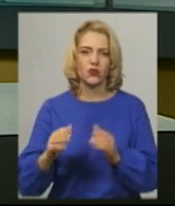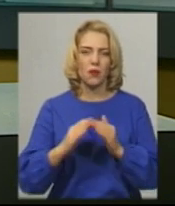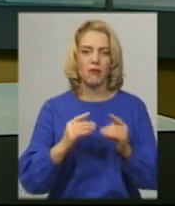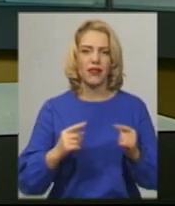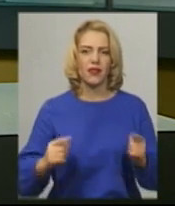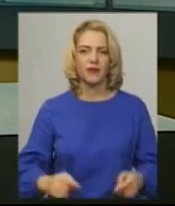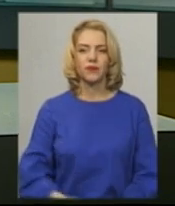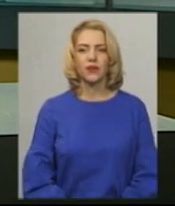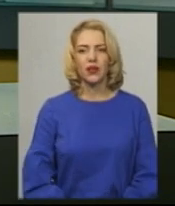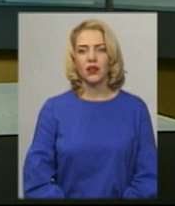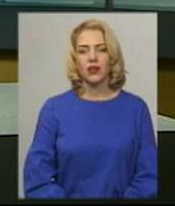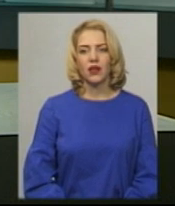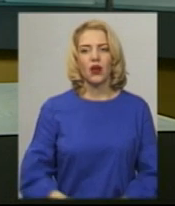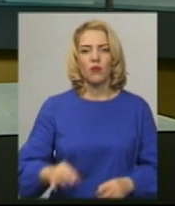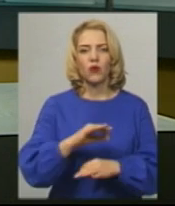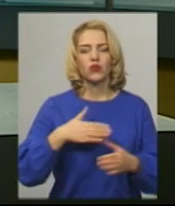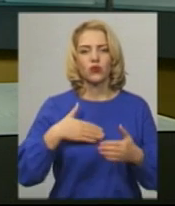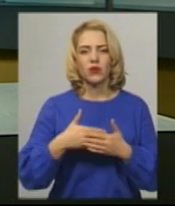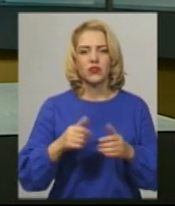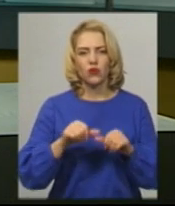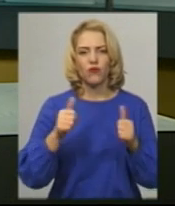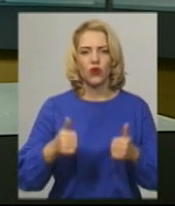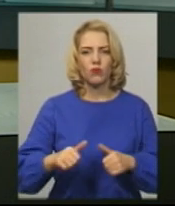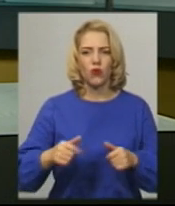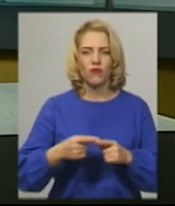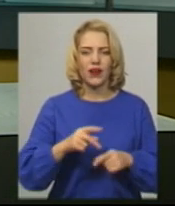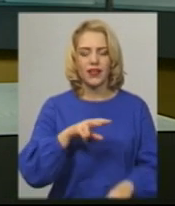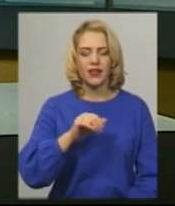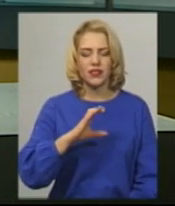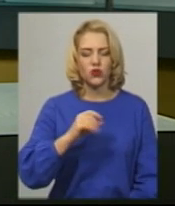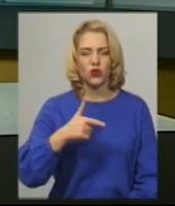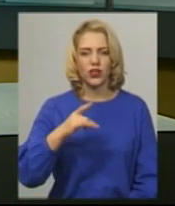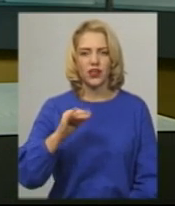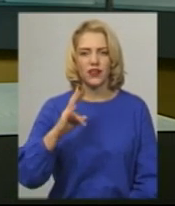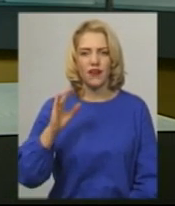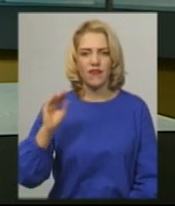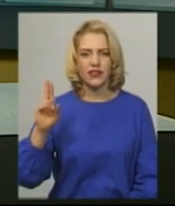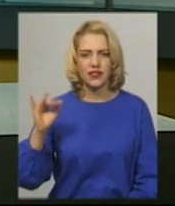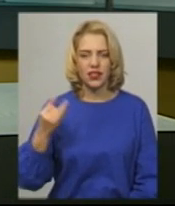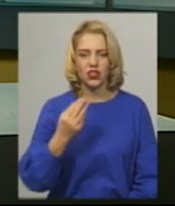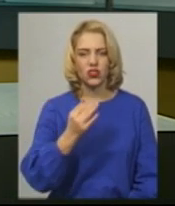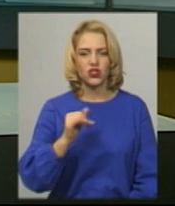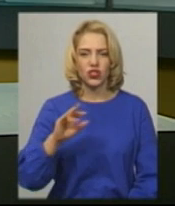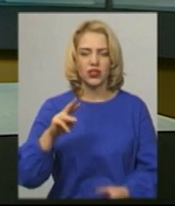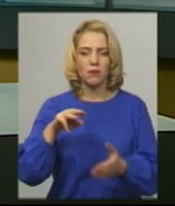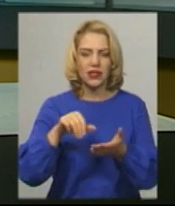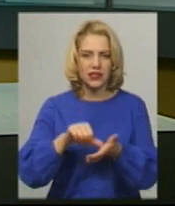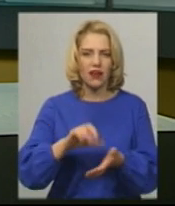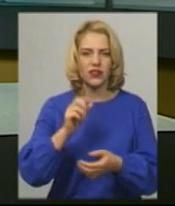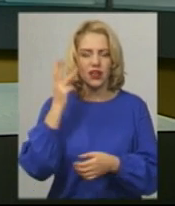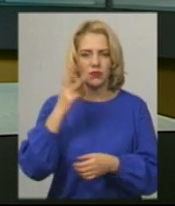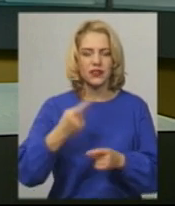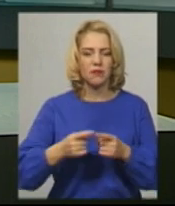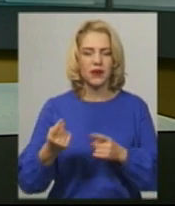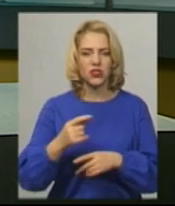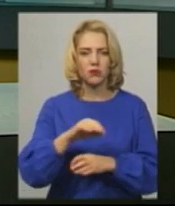Проєкт громадського формування під назвою «Лісогрнівецький щит» сьогодні представили на Хмельниччині. Це перший подібний проєкт в